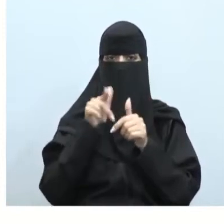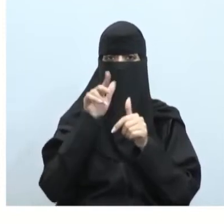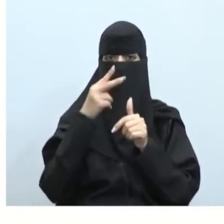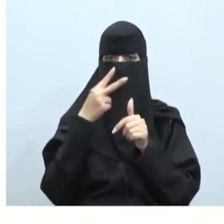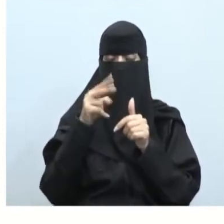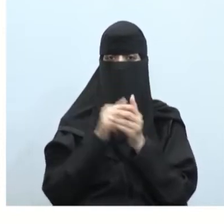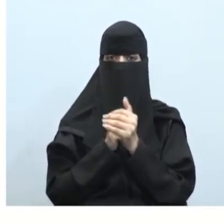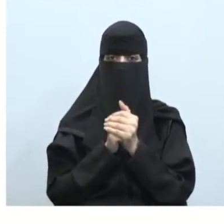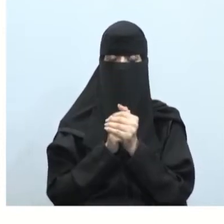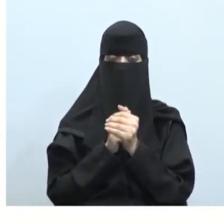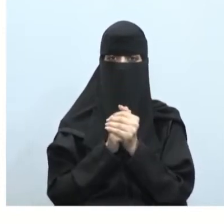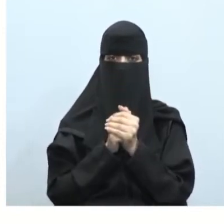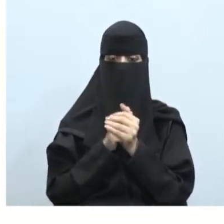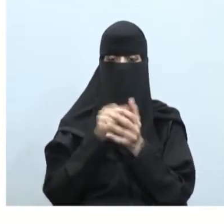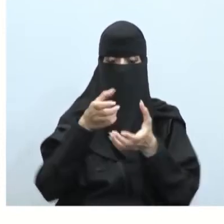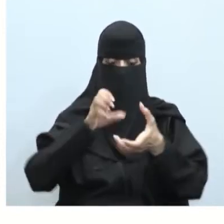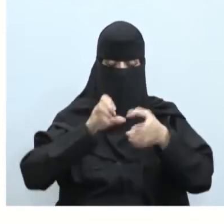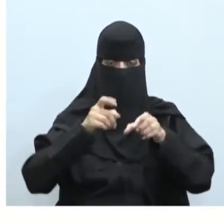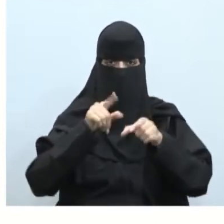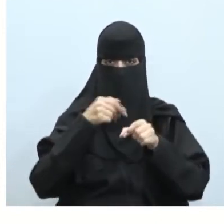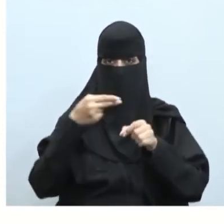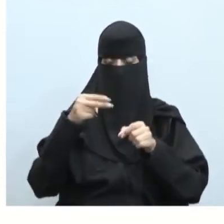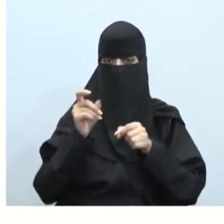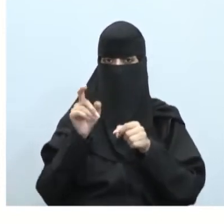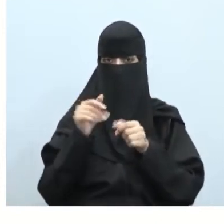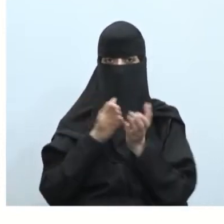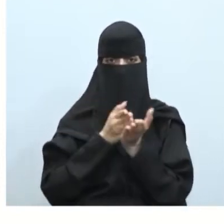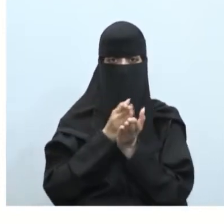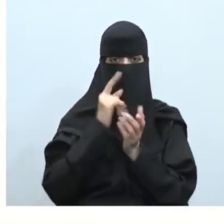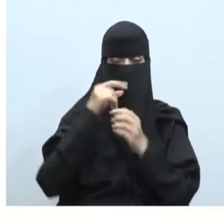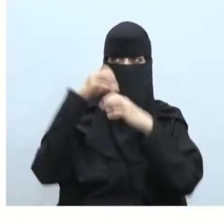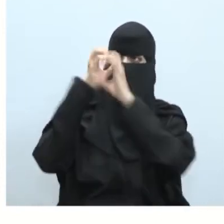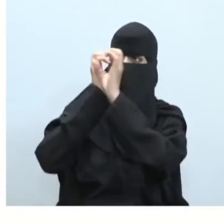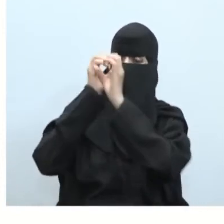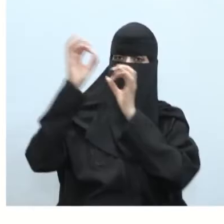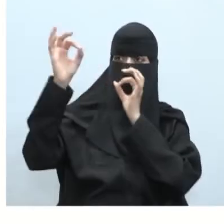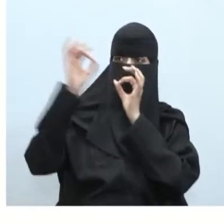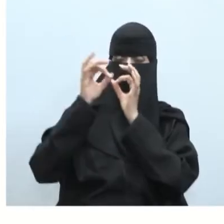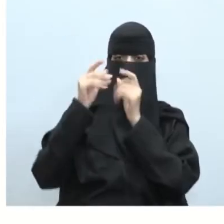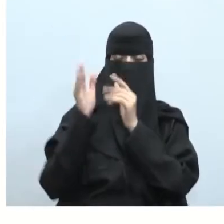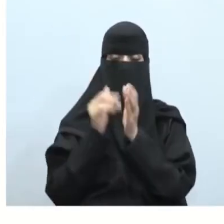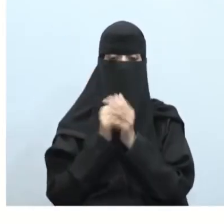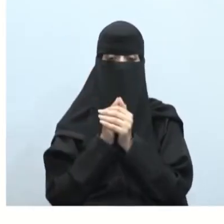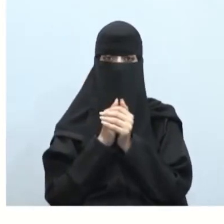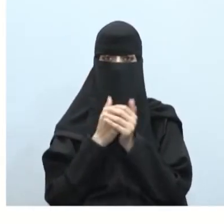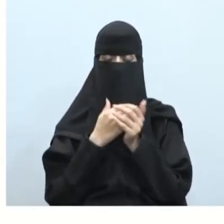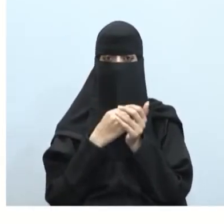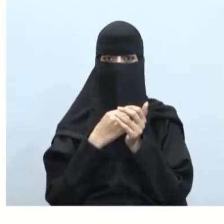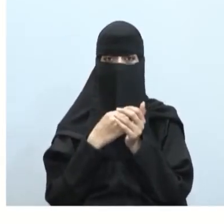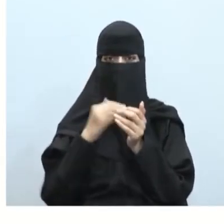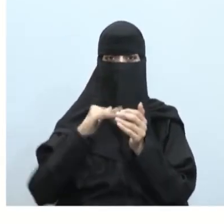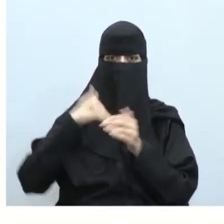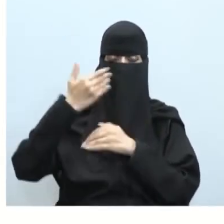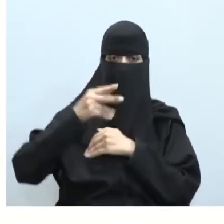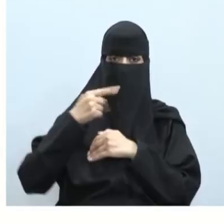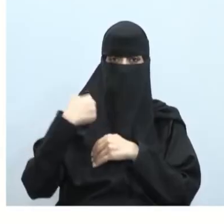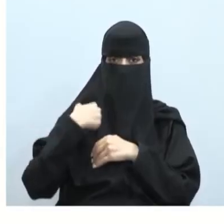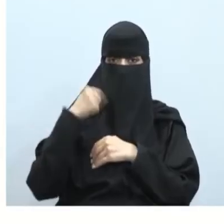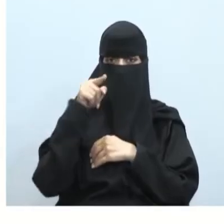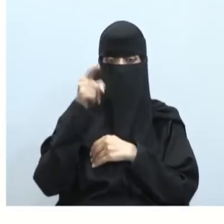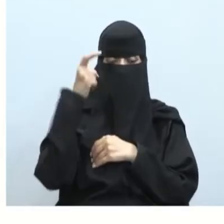وتشكيلاتها عن طريق التليسكوب أو المقرب أو المنظار ومن ثم أنا وأنتم